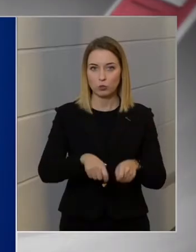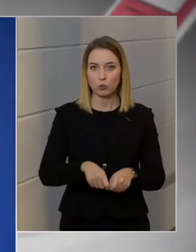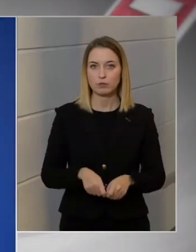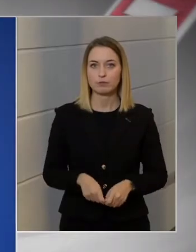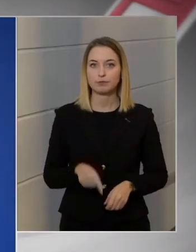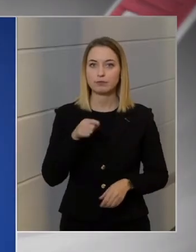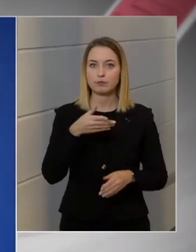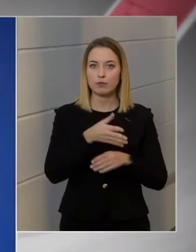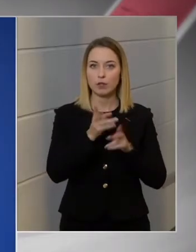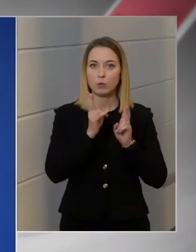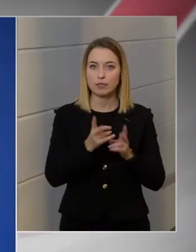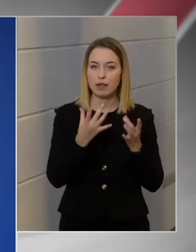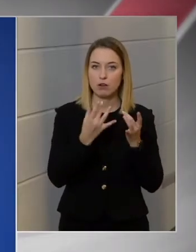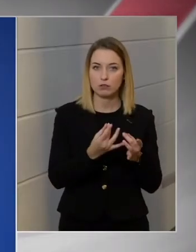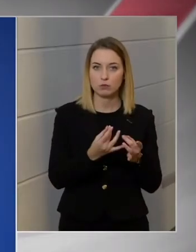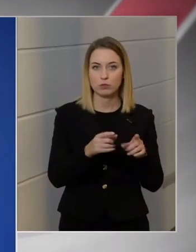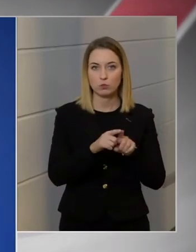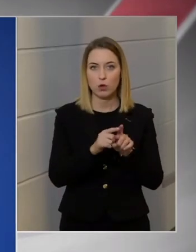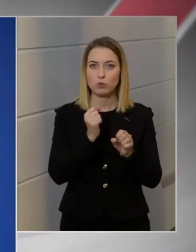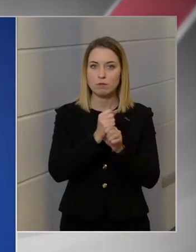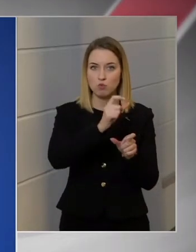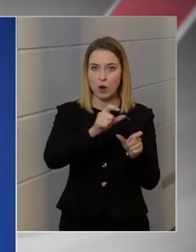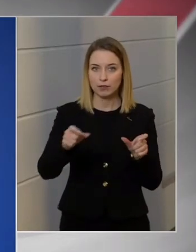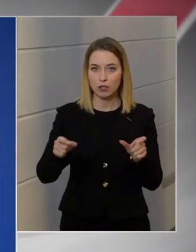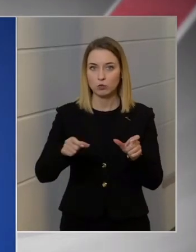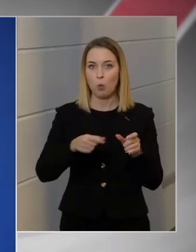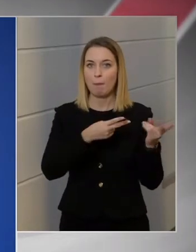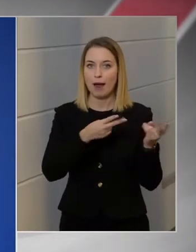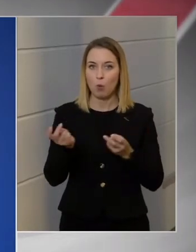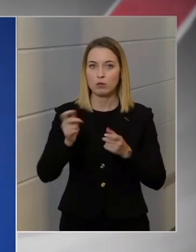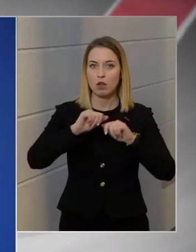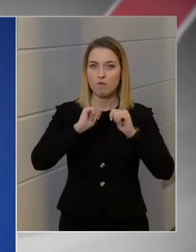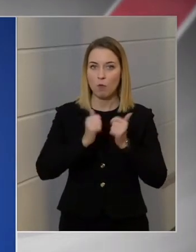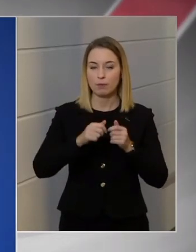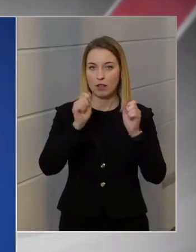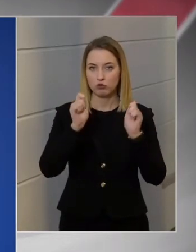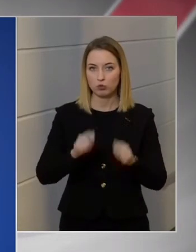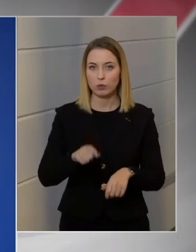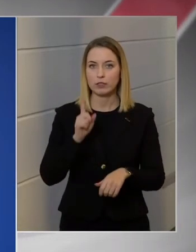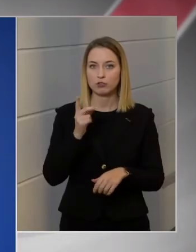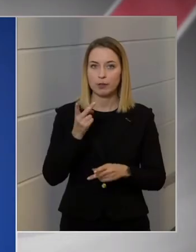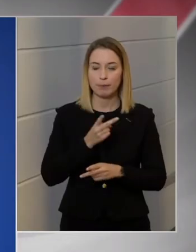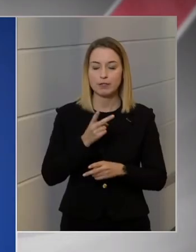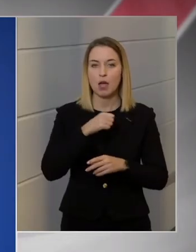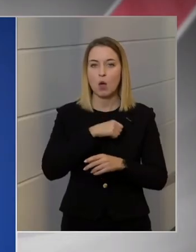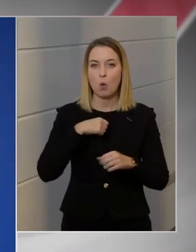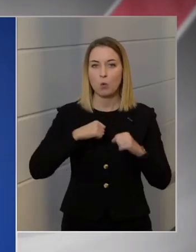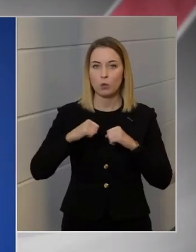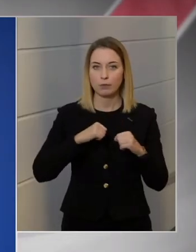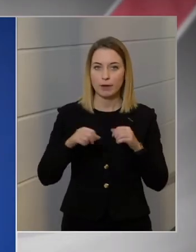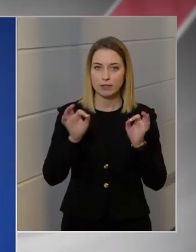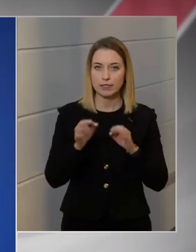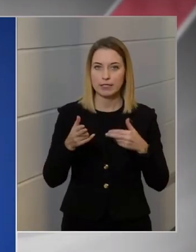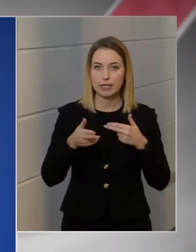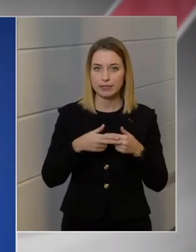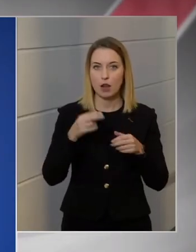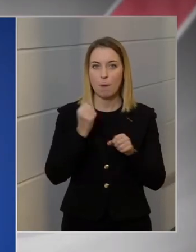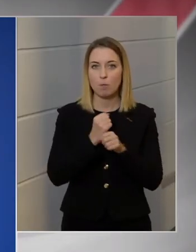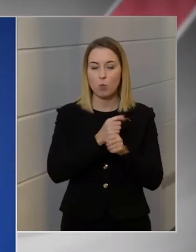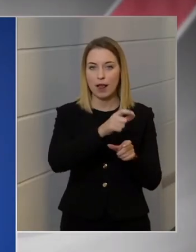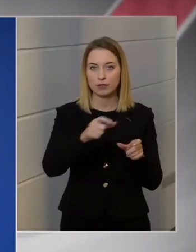ragaszkodni, hogy mindenhol a munkáltató hozza meg a formális döntést. Nyilván való, hogy egy önkormányzati cégnél a munkáltatót, a